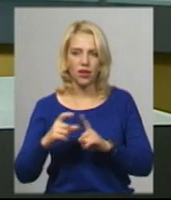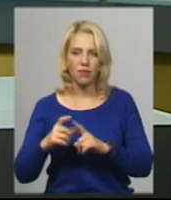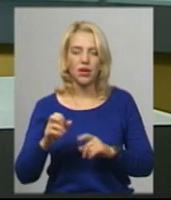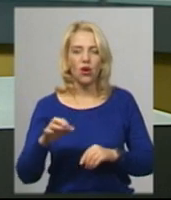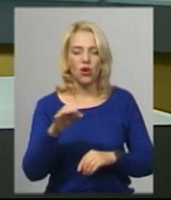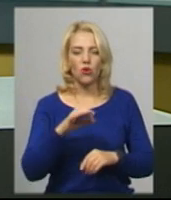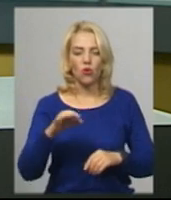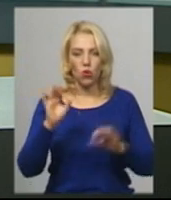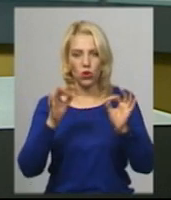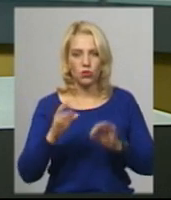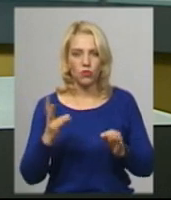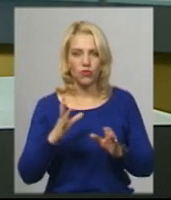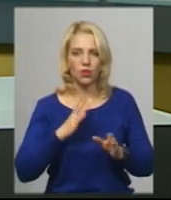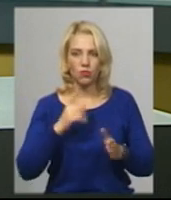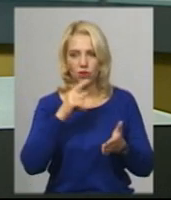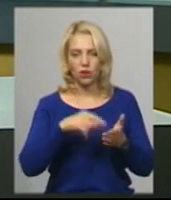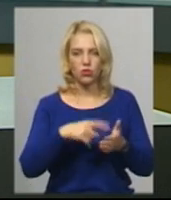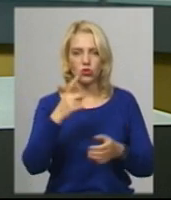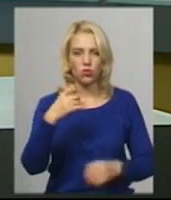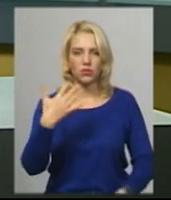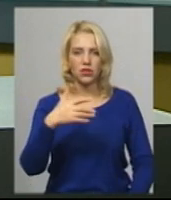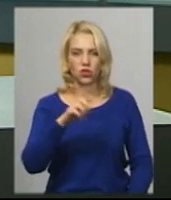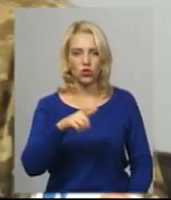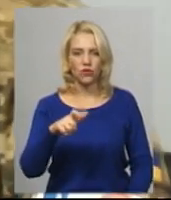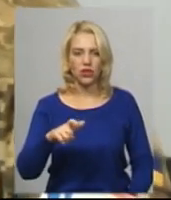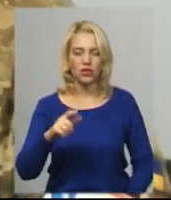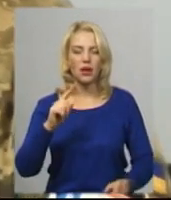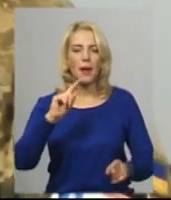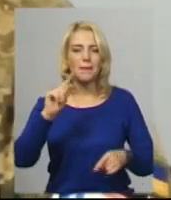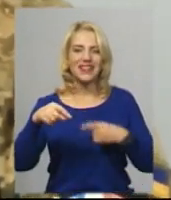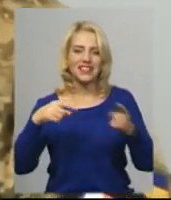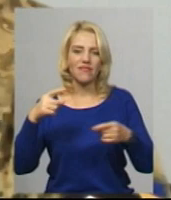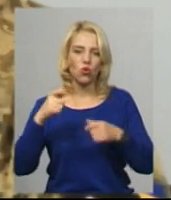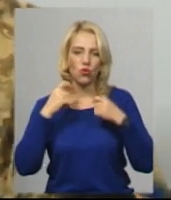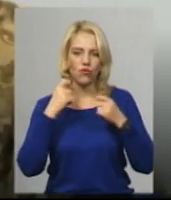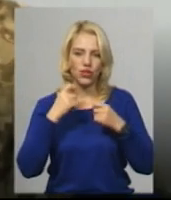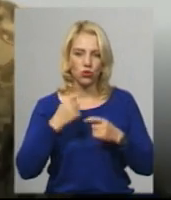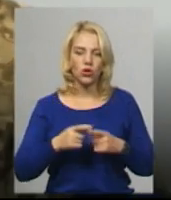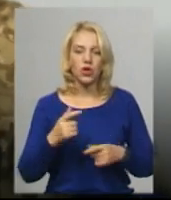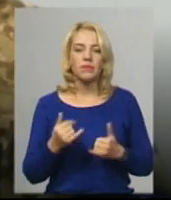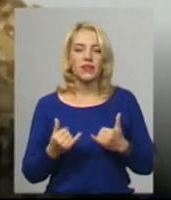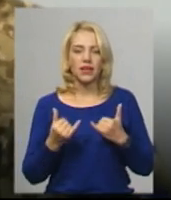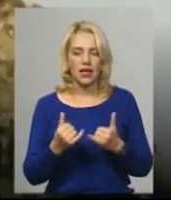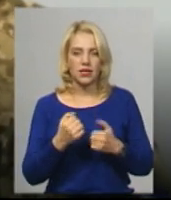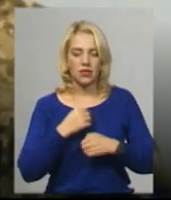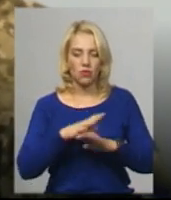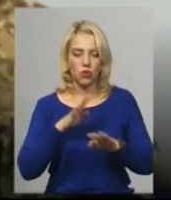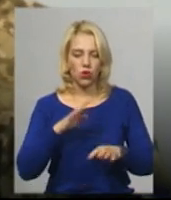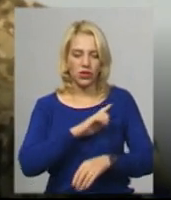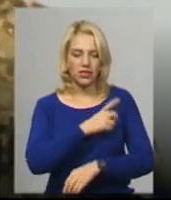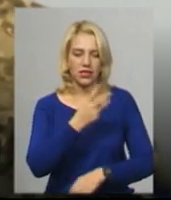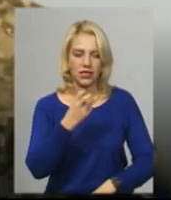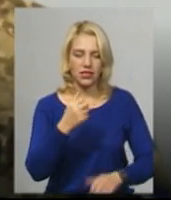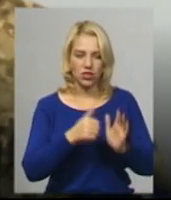лавармії має потрапити 150 чоловіків призовного віку. Для Збройних сил – 365, для Національної